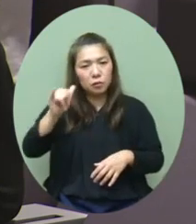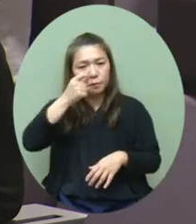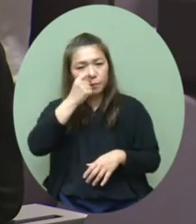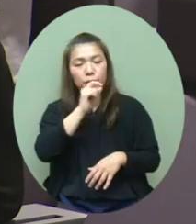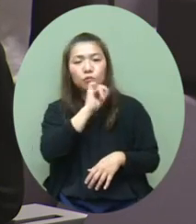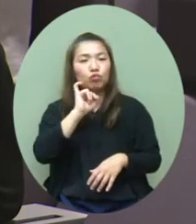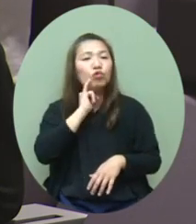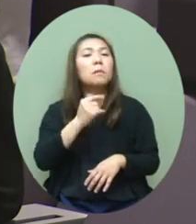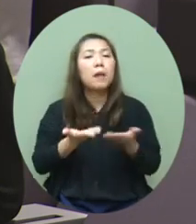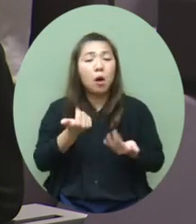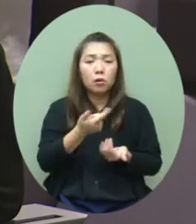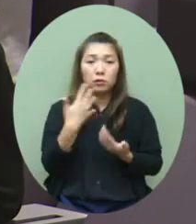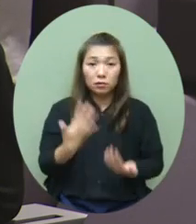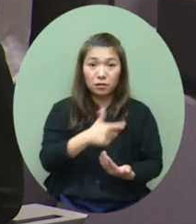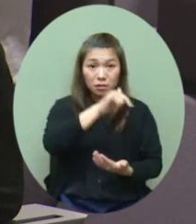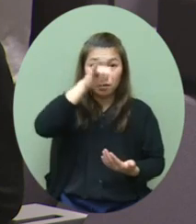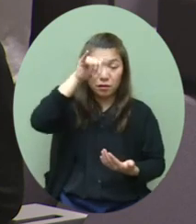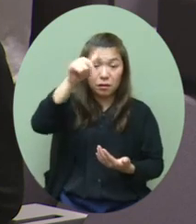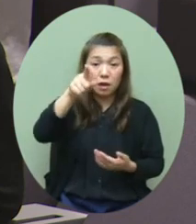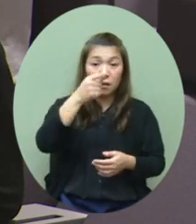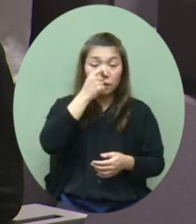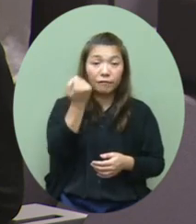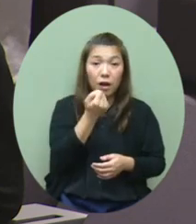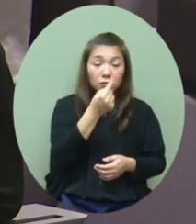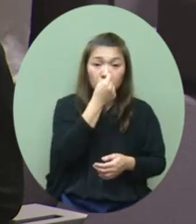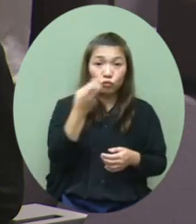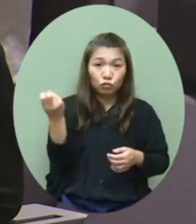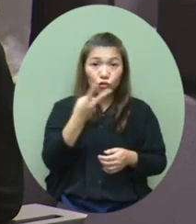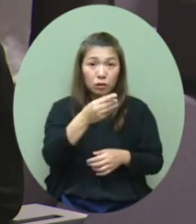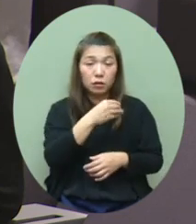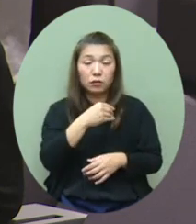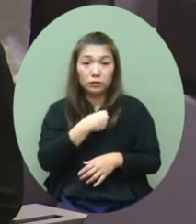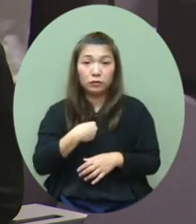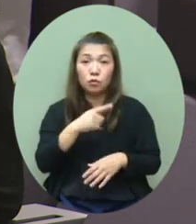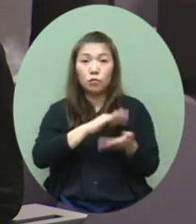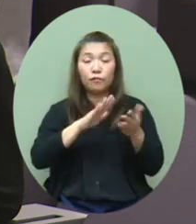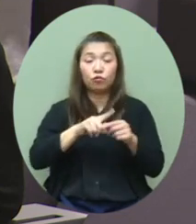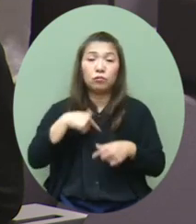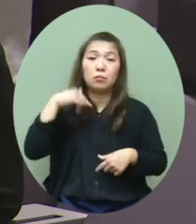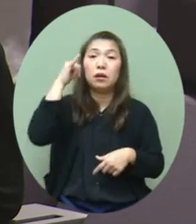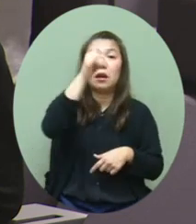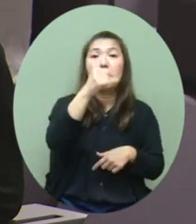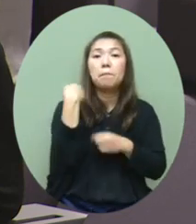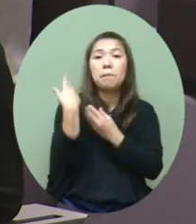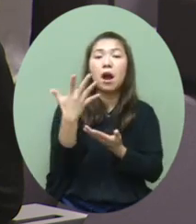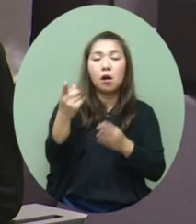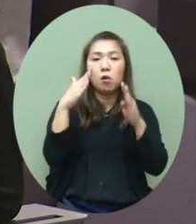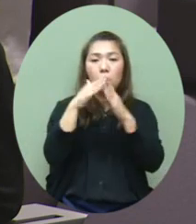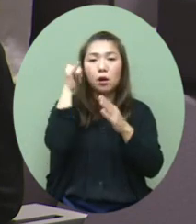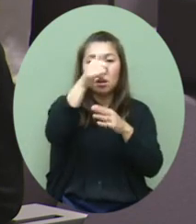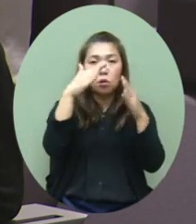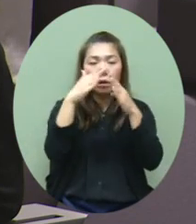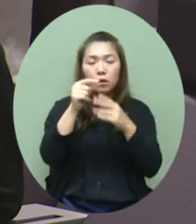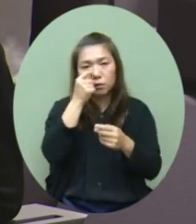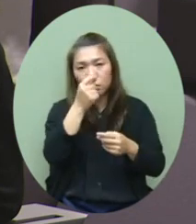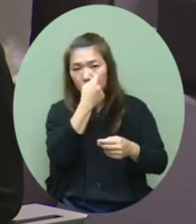快測陽性個案都會上門再做一個PCR的覆核呢其實醫生是建議市民如果有不舒服就留在家